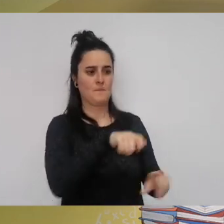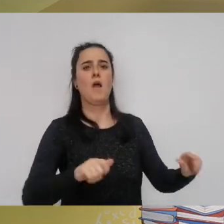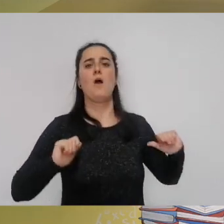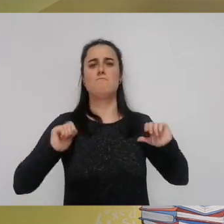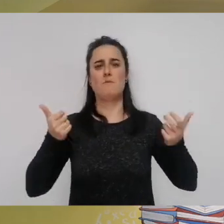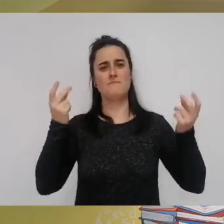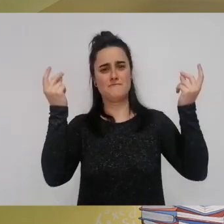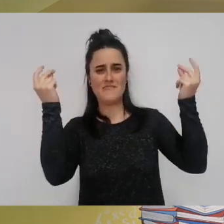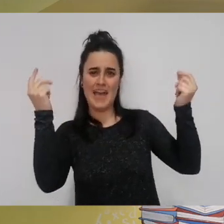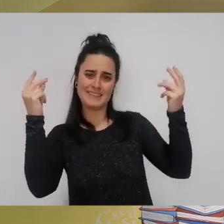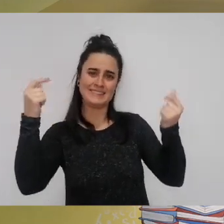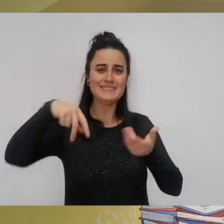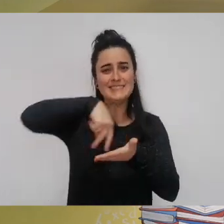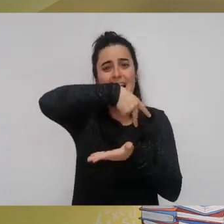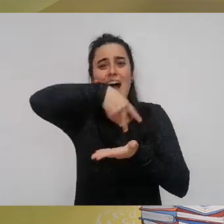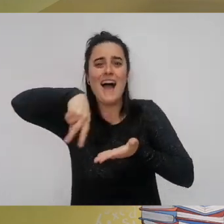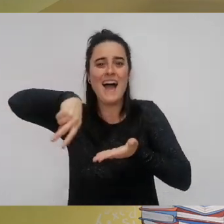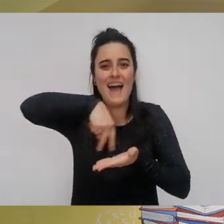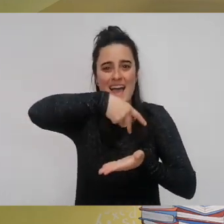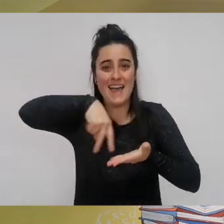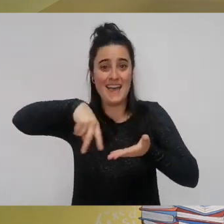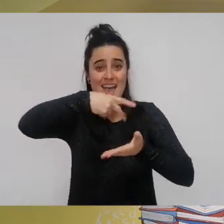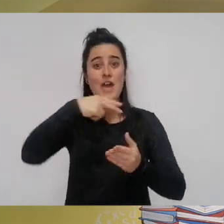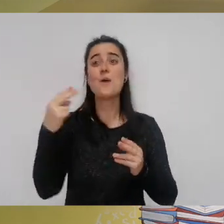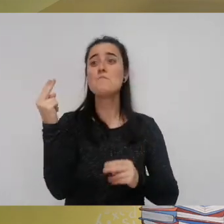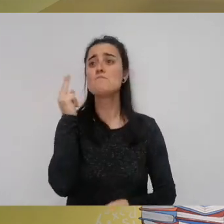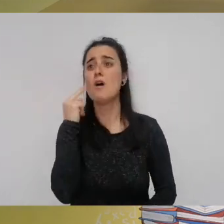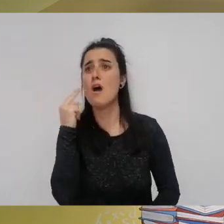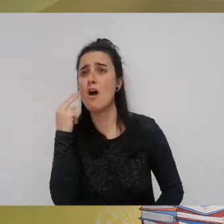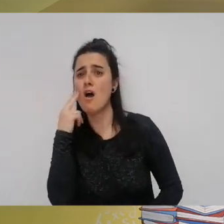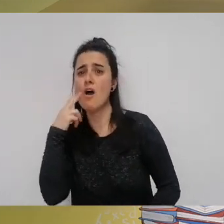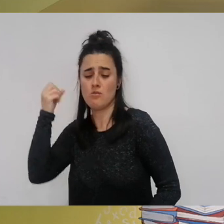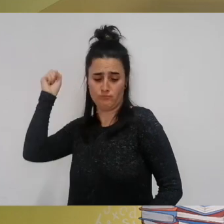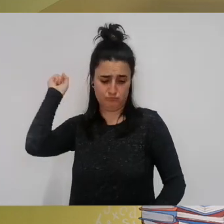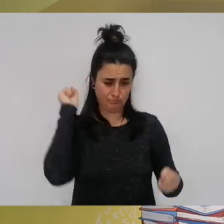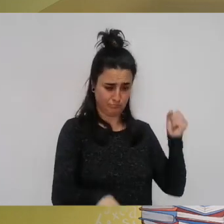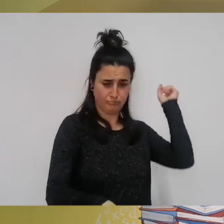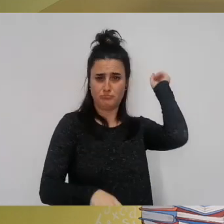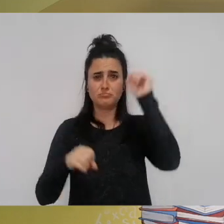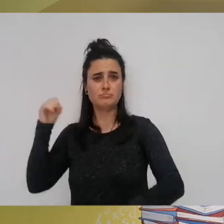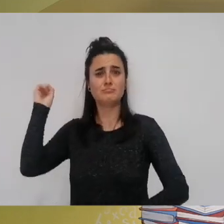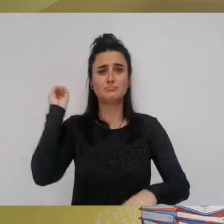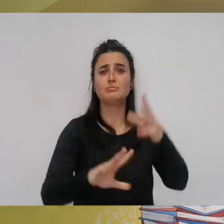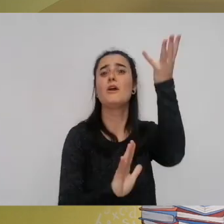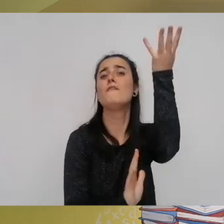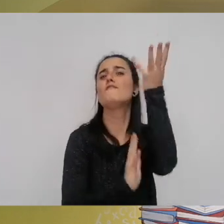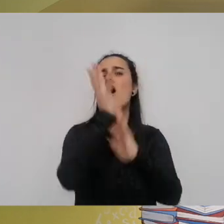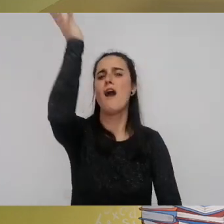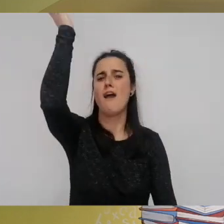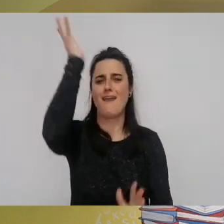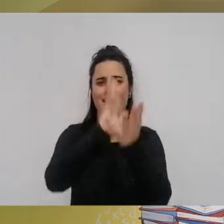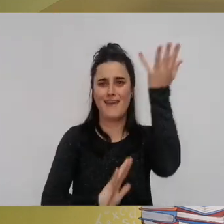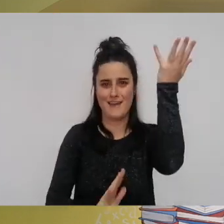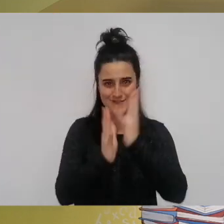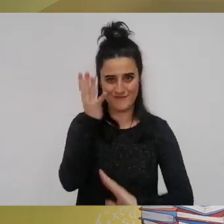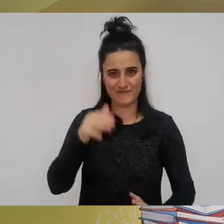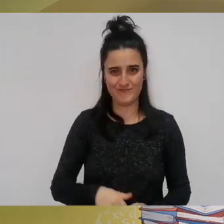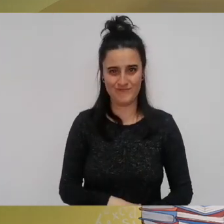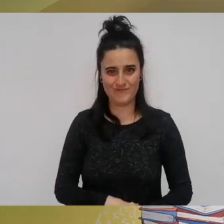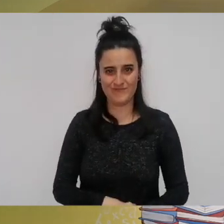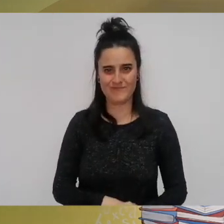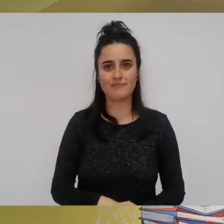dantzan eta dantzan eta beldur guztiak bota egin zitu zen suak erre zitu elari